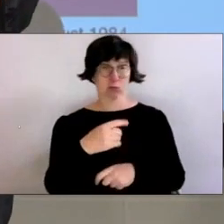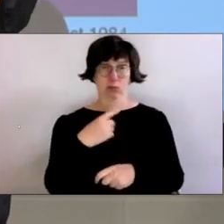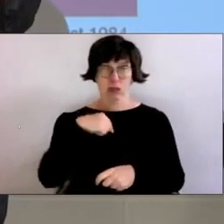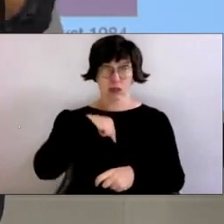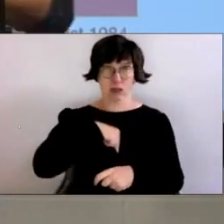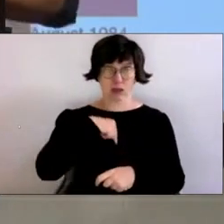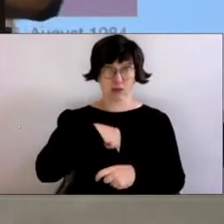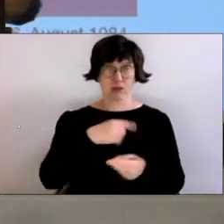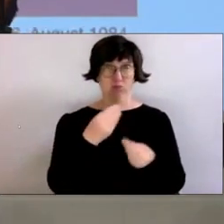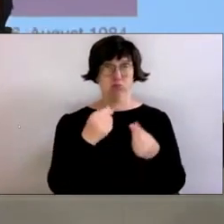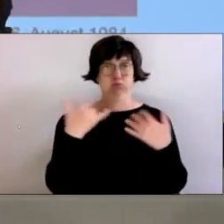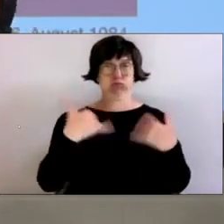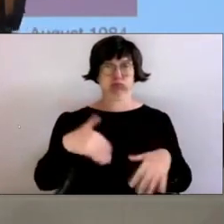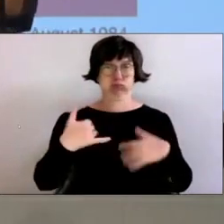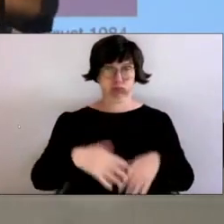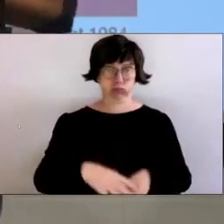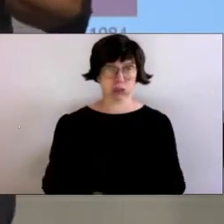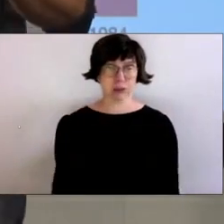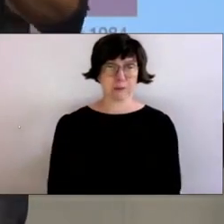Gefühle entwickelte.